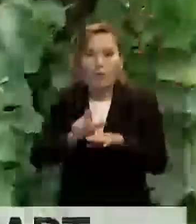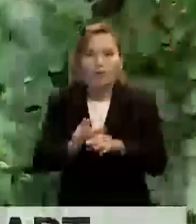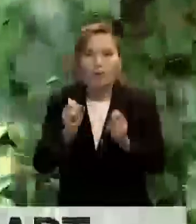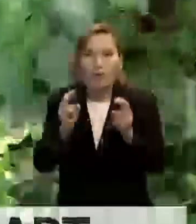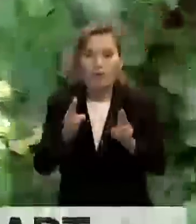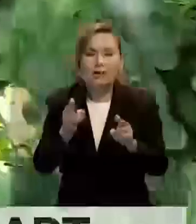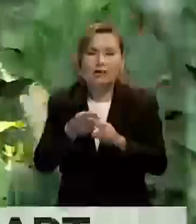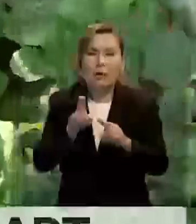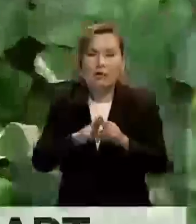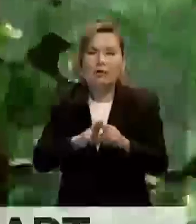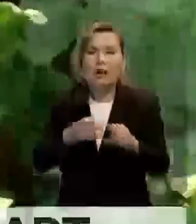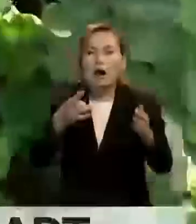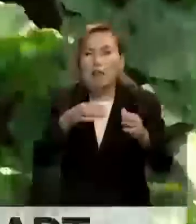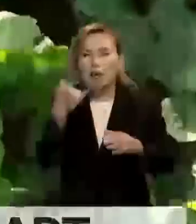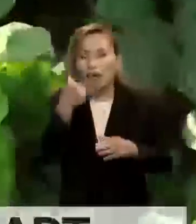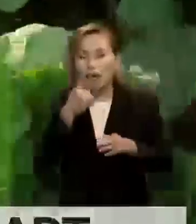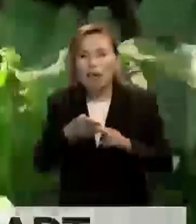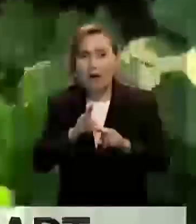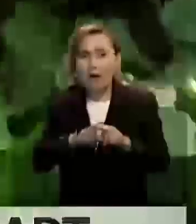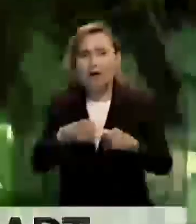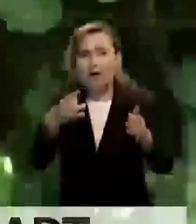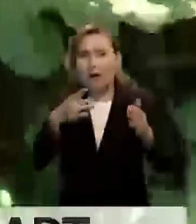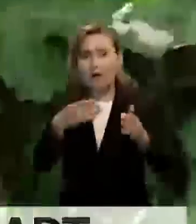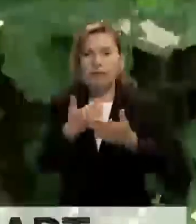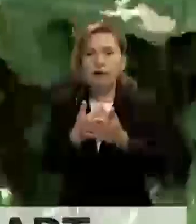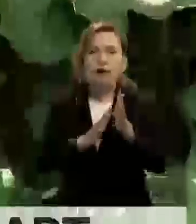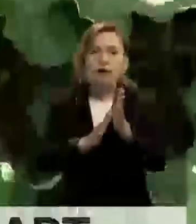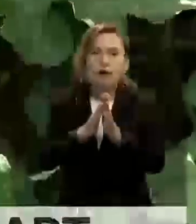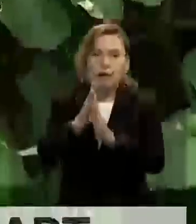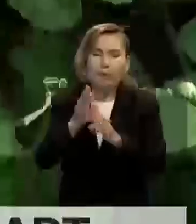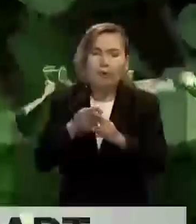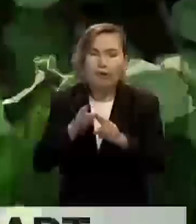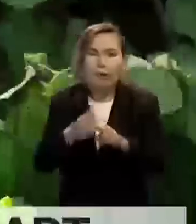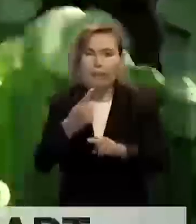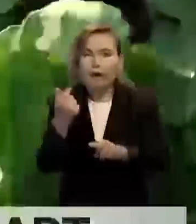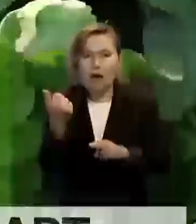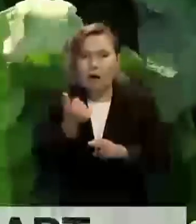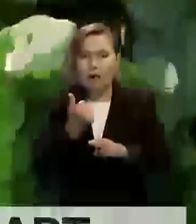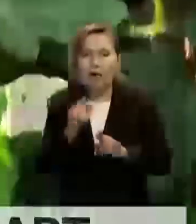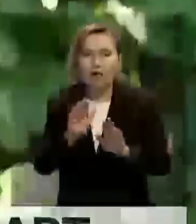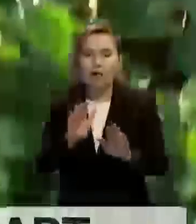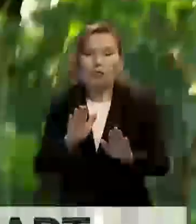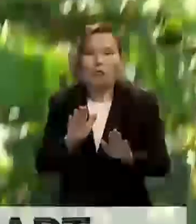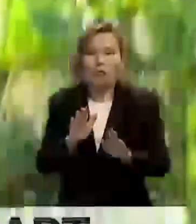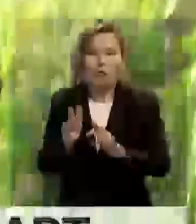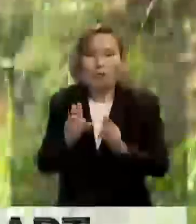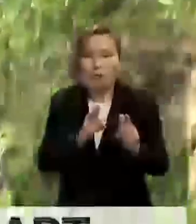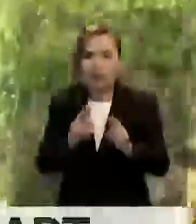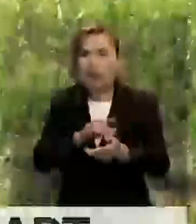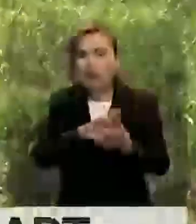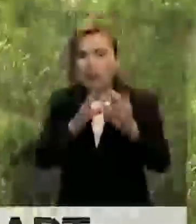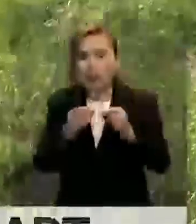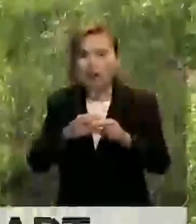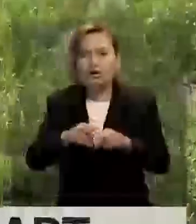әсер етеді кен. Мысалы, мұна қарбыздардың шыға бастығанына небәрі біраптығана болған. Ал олардың толық